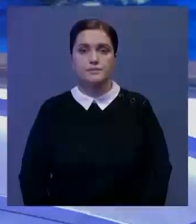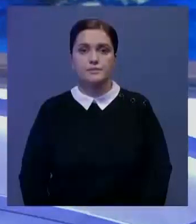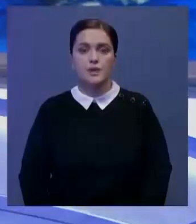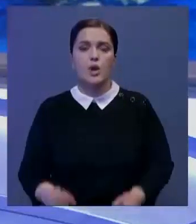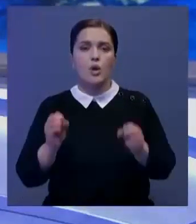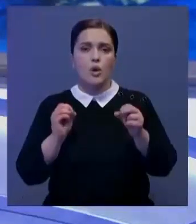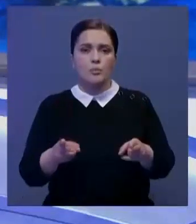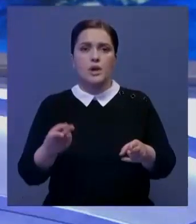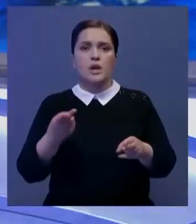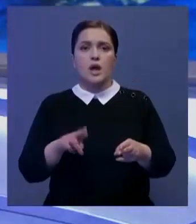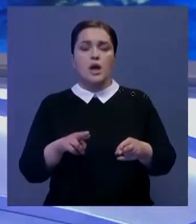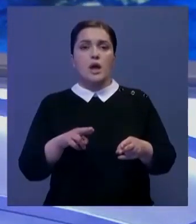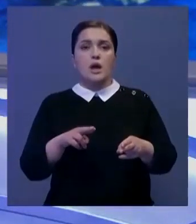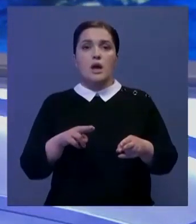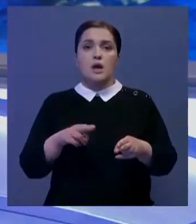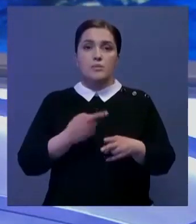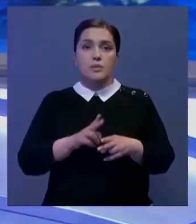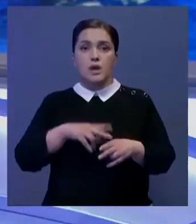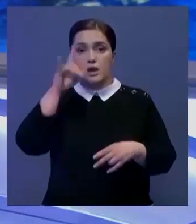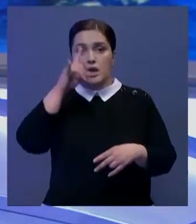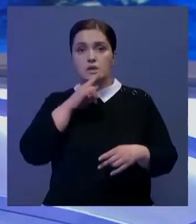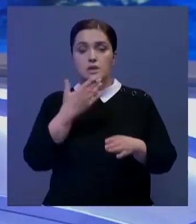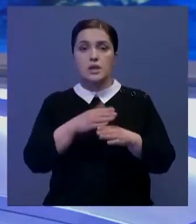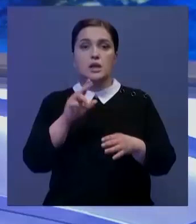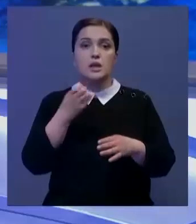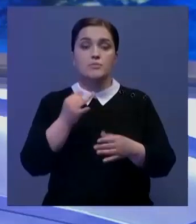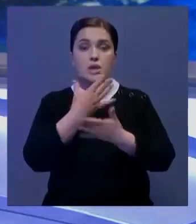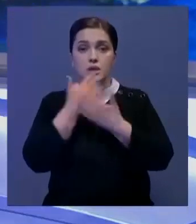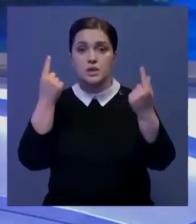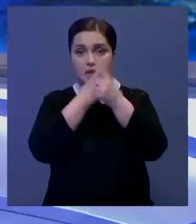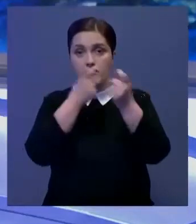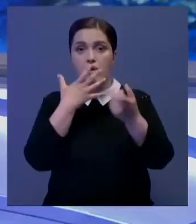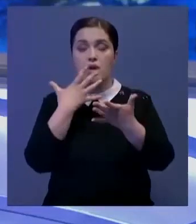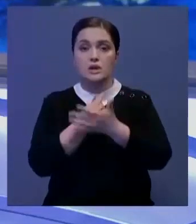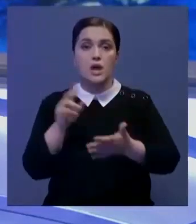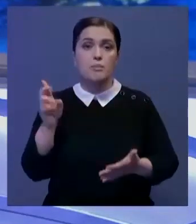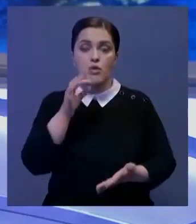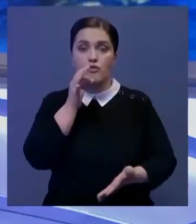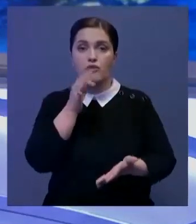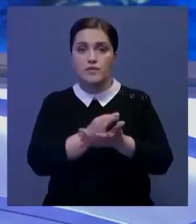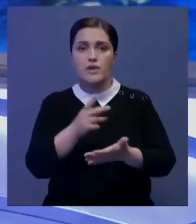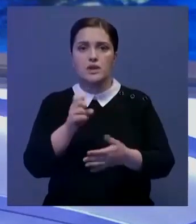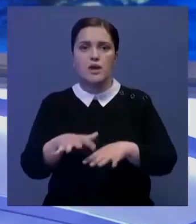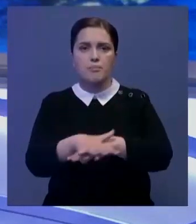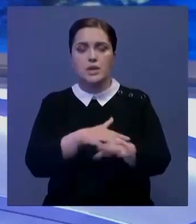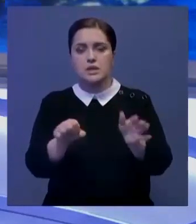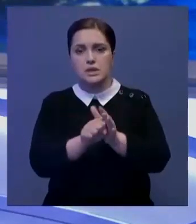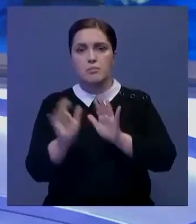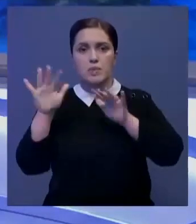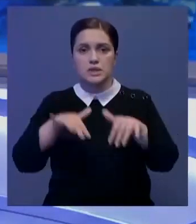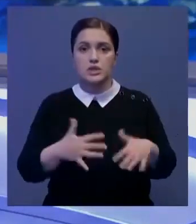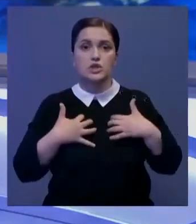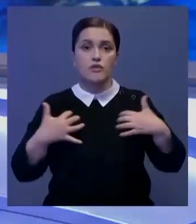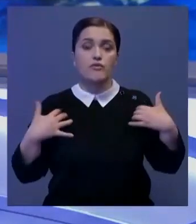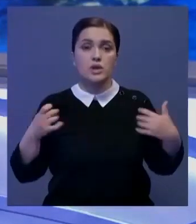Угрозы для тюлений в казахстанском секторе Каспия нет. Об этом заявили отечественные биологи в ответ на массовую гибель морских животных